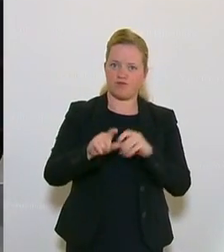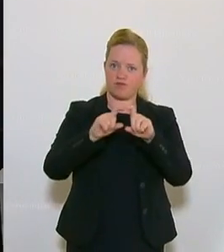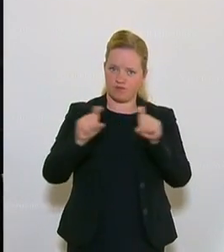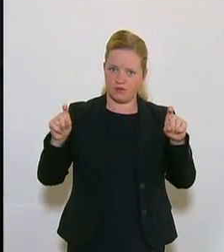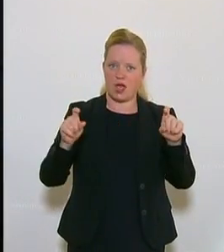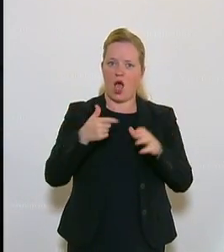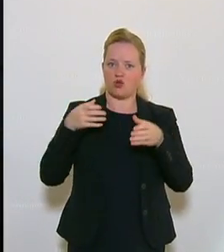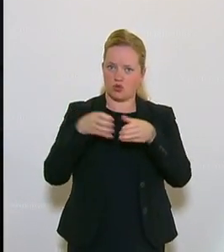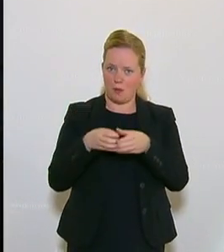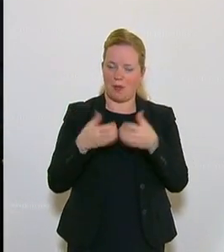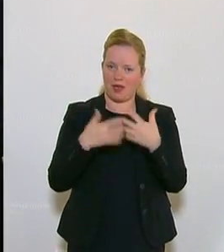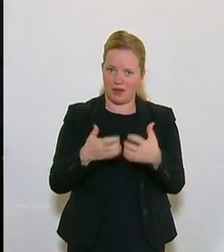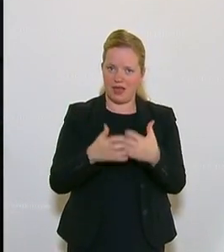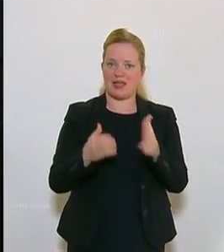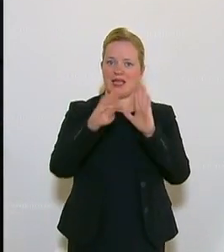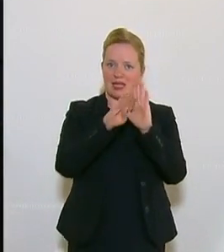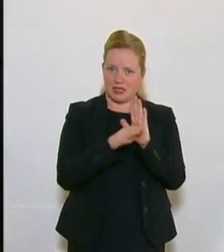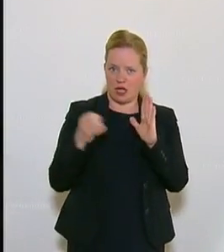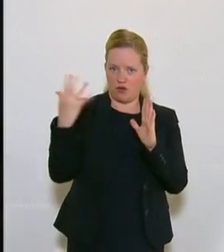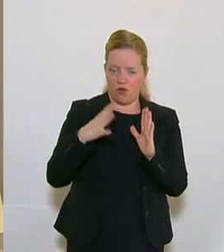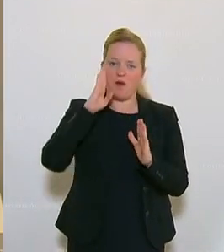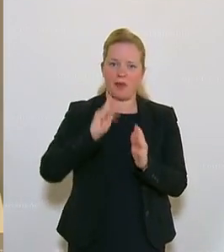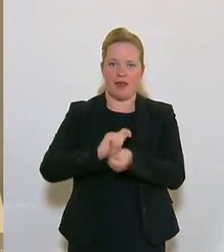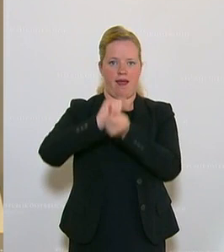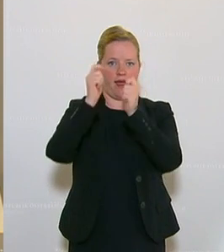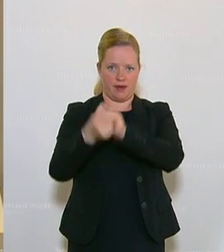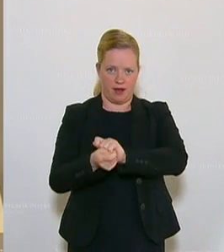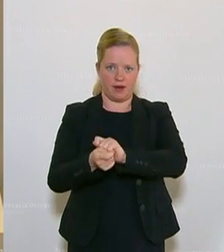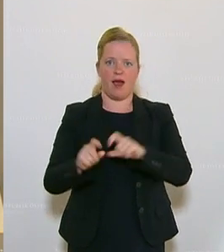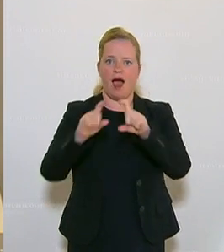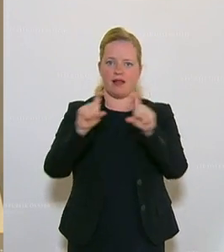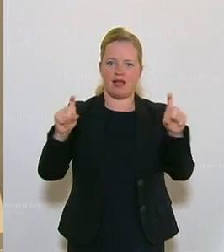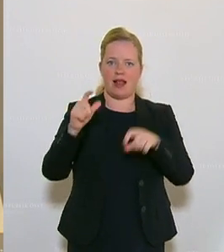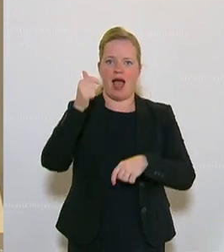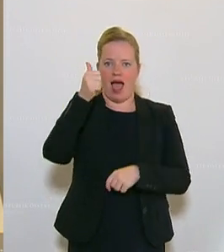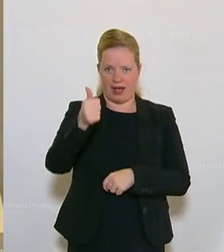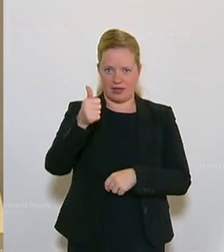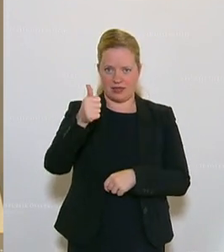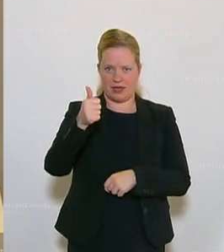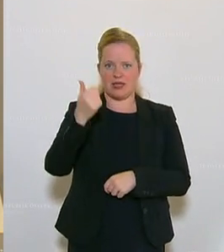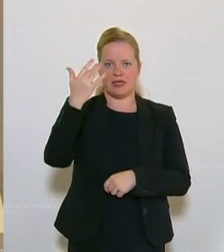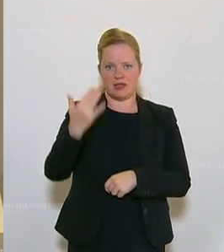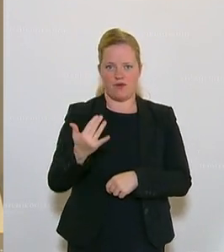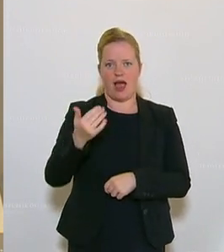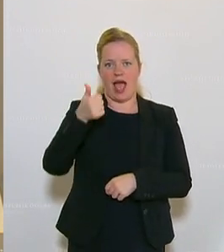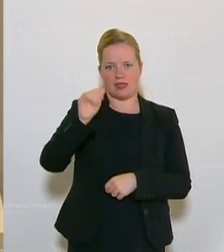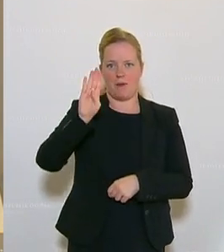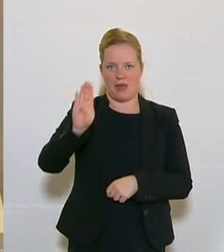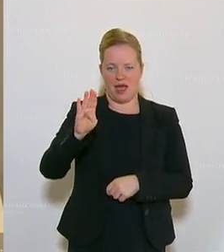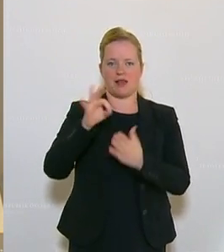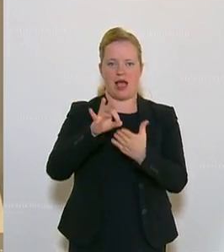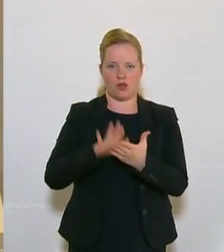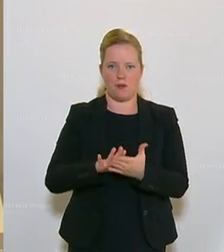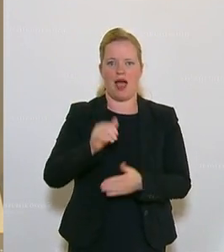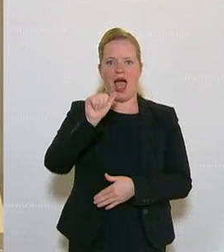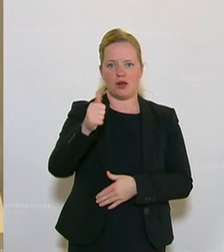Ausschussbericht angeschlossene Gesetzesentwurf wird wie folgt geändert. In Artikel 1 wird Ziffer 1b, das Datum